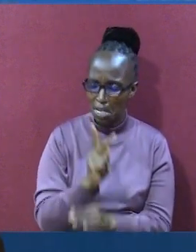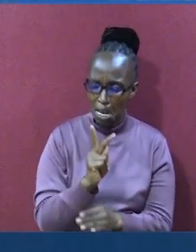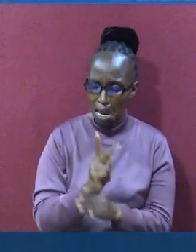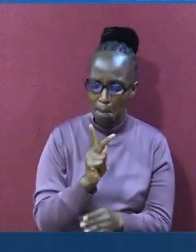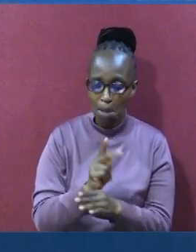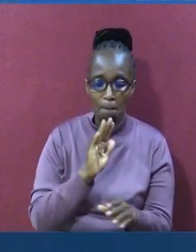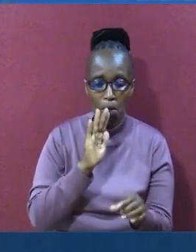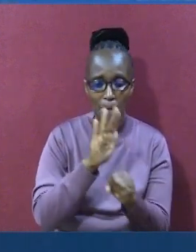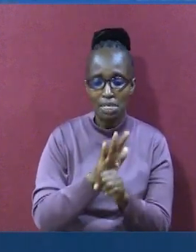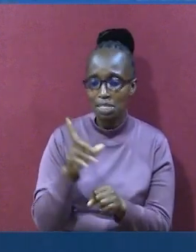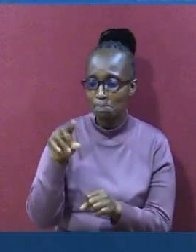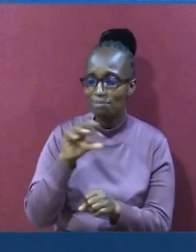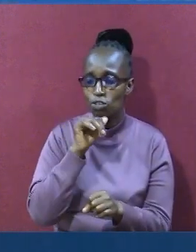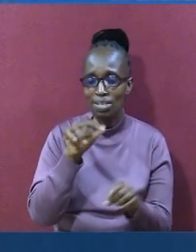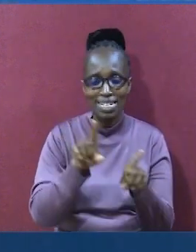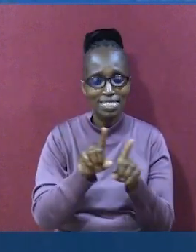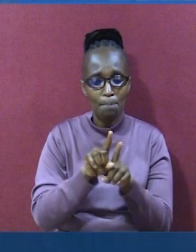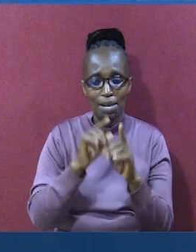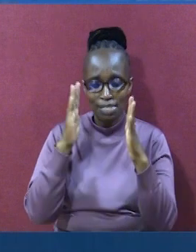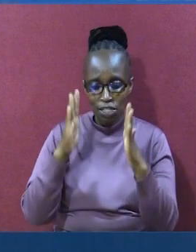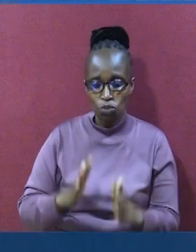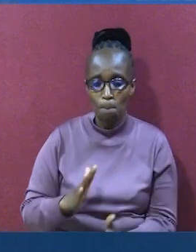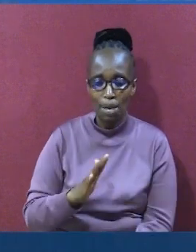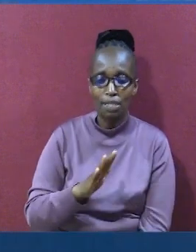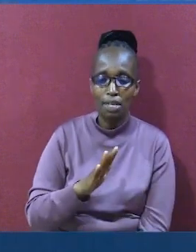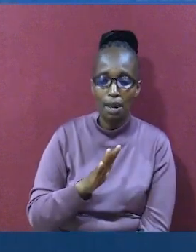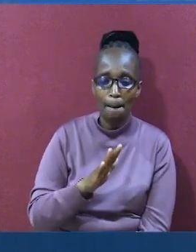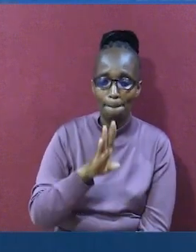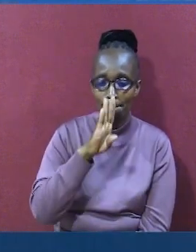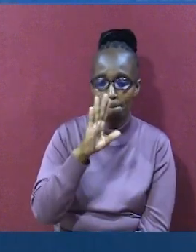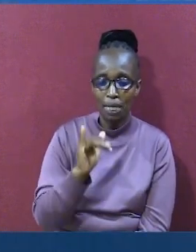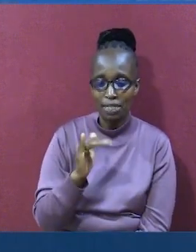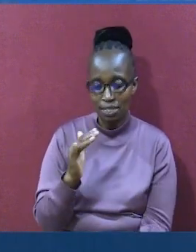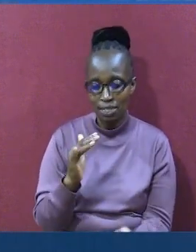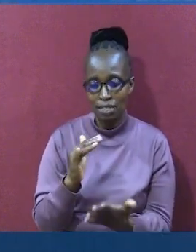his promises. He is not like a human being. But our journey.